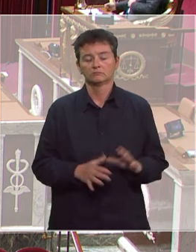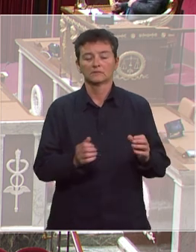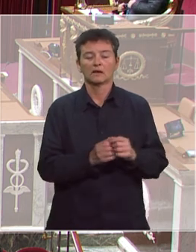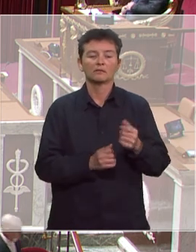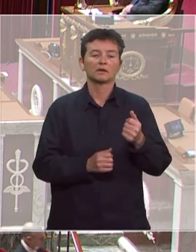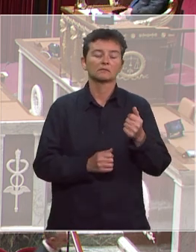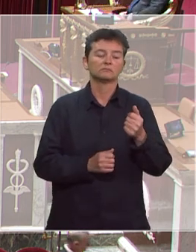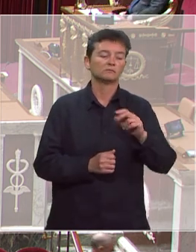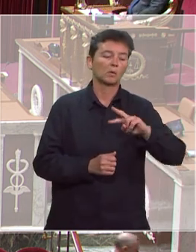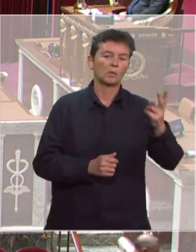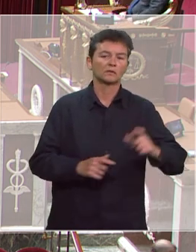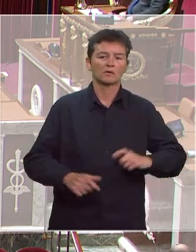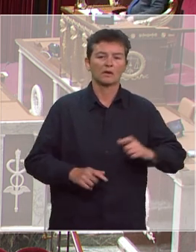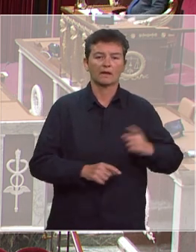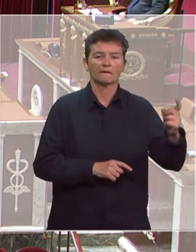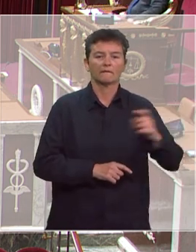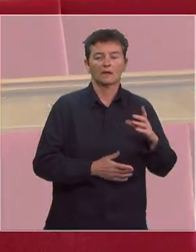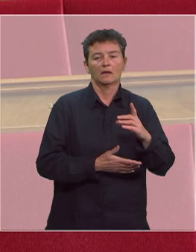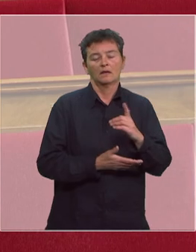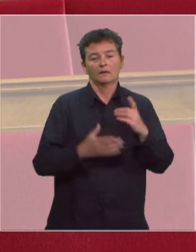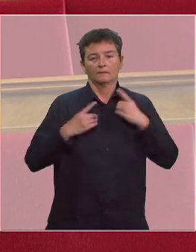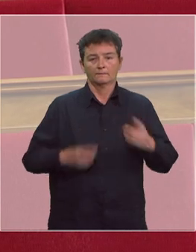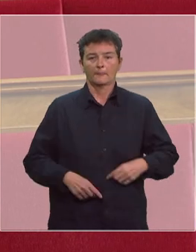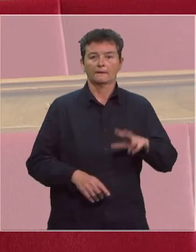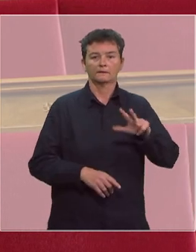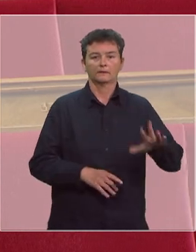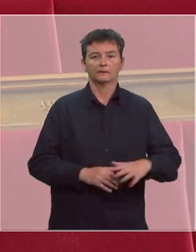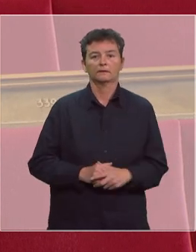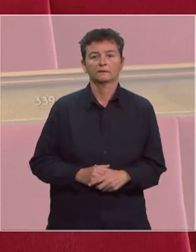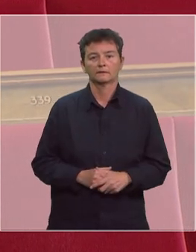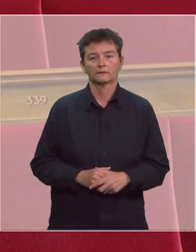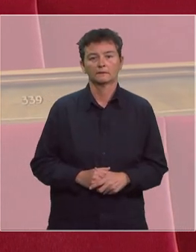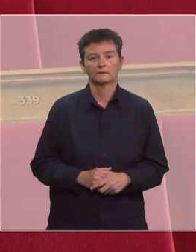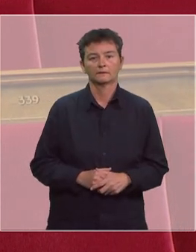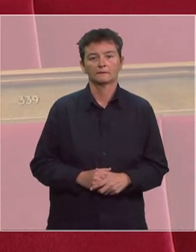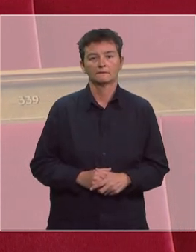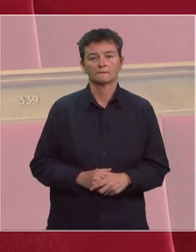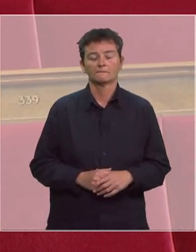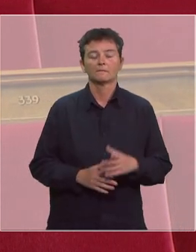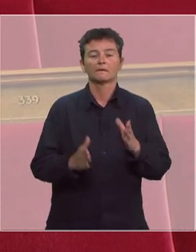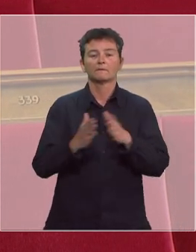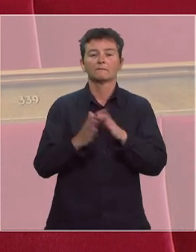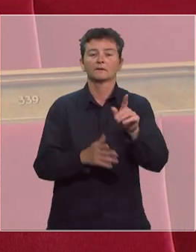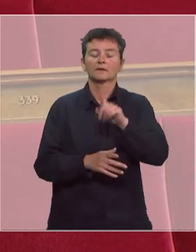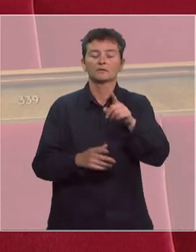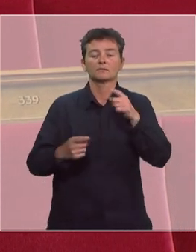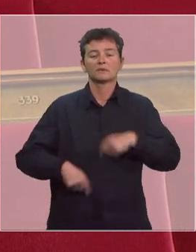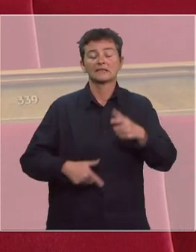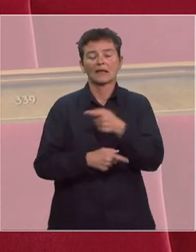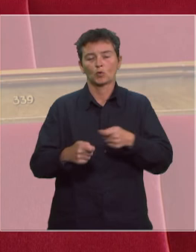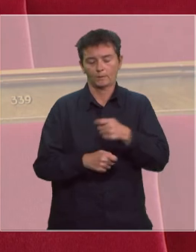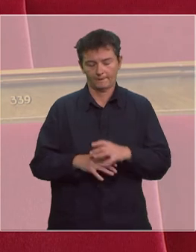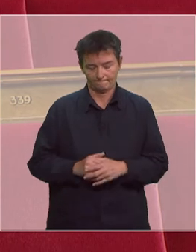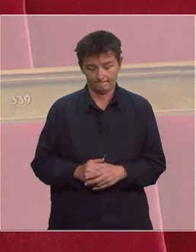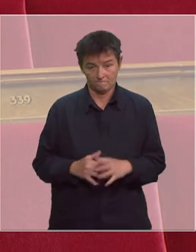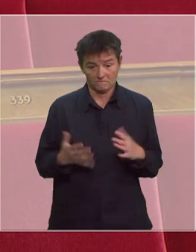Thierry Benoît, député d'Île-et-Vilaine. Cette question s'adresse à monsieur le ministre de l'Economie et des Finances, Bruno Le Maire. La crise